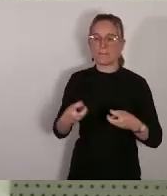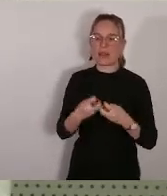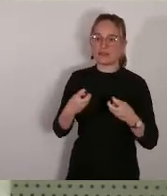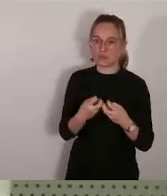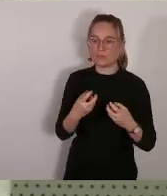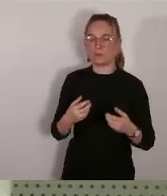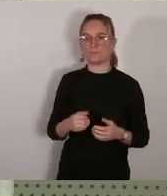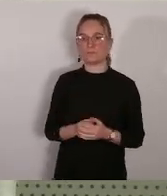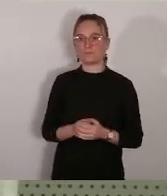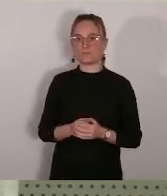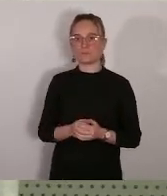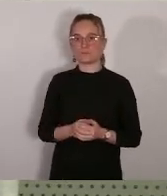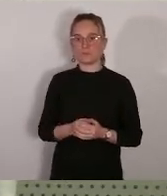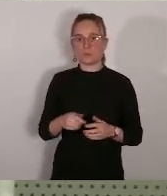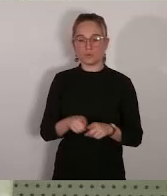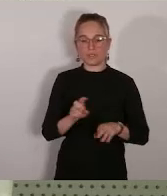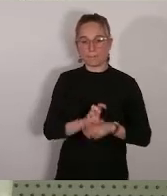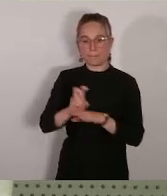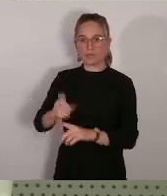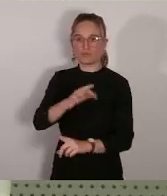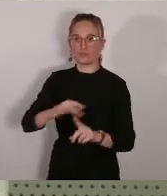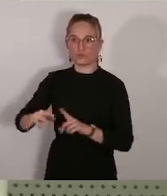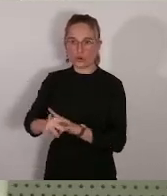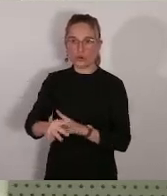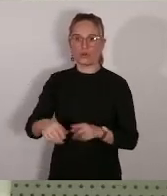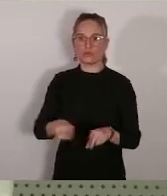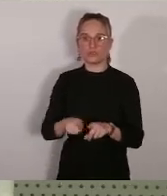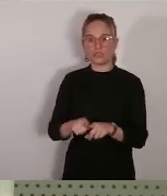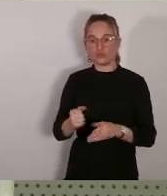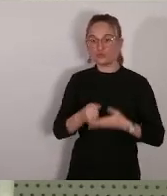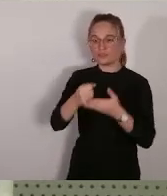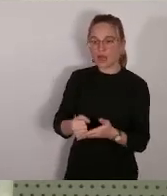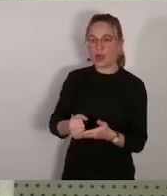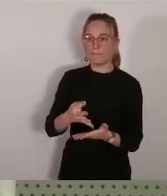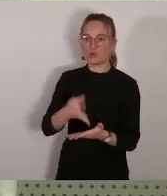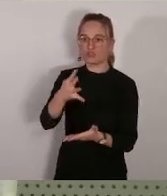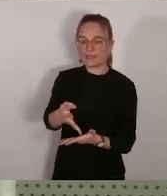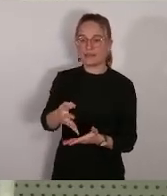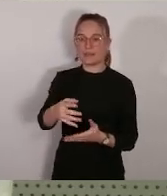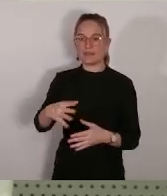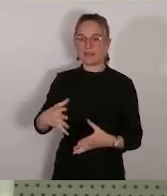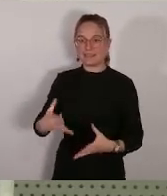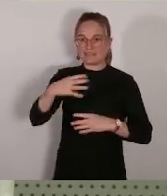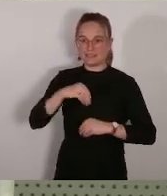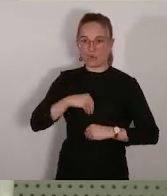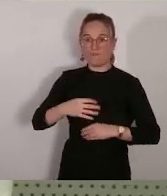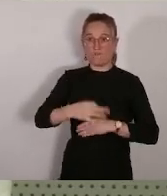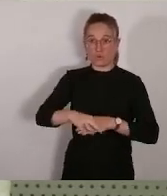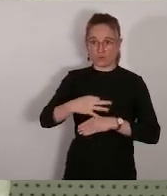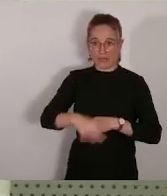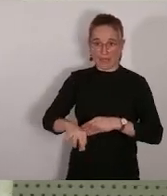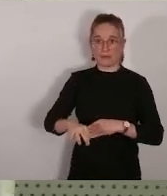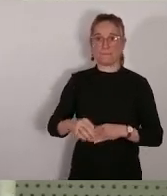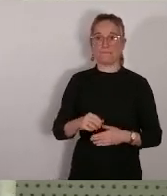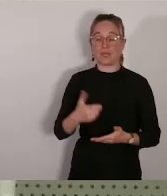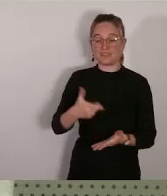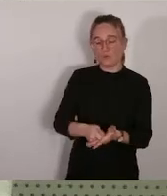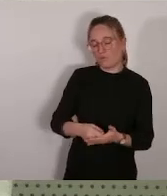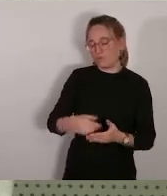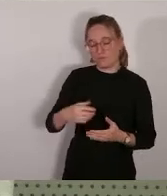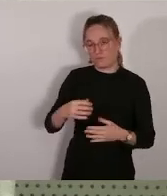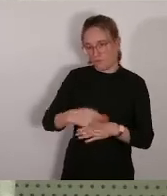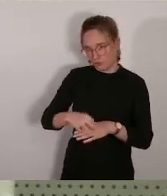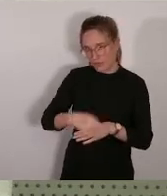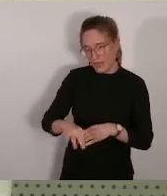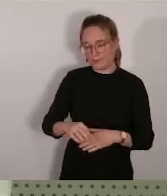sociaux soutien de projet d'acquisition foncière par l'EPF c'est à dire l'établissement public foncier PACA c'est à ce titre